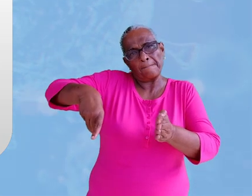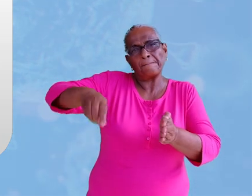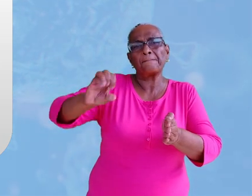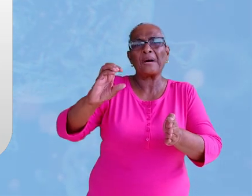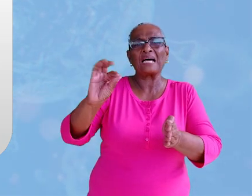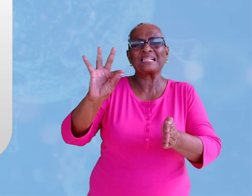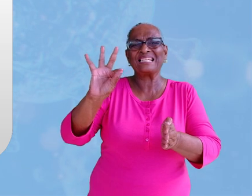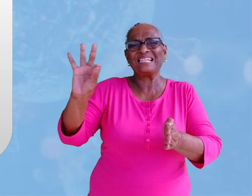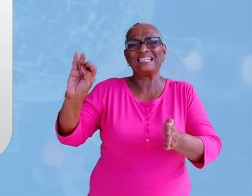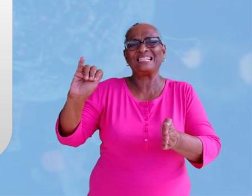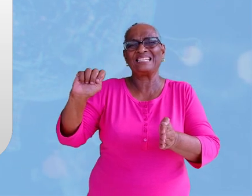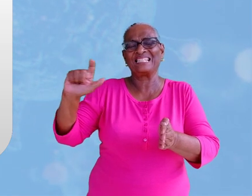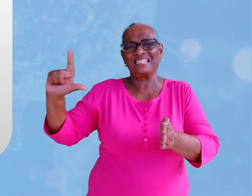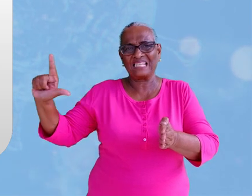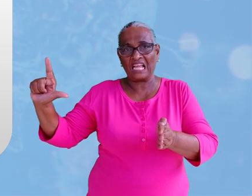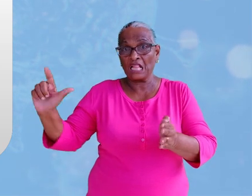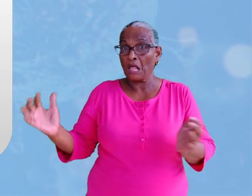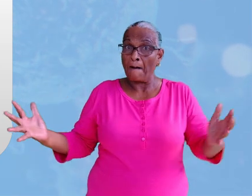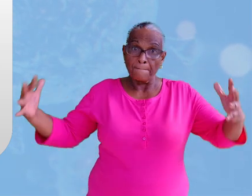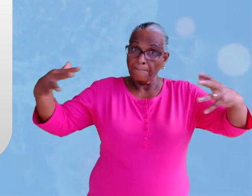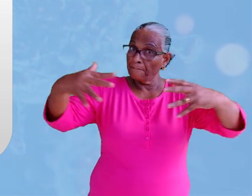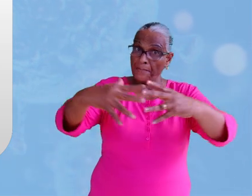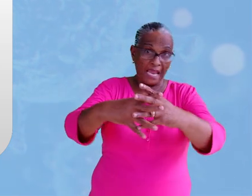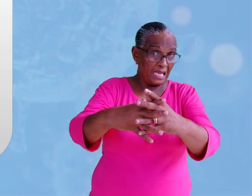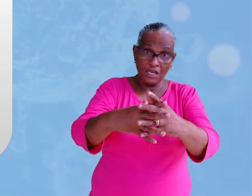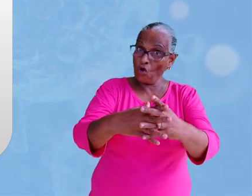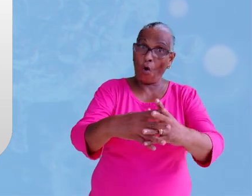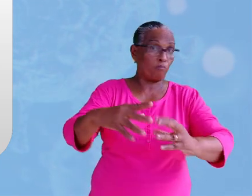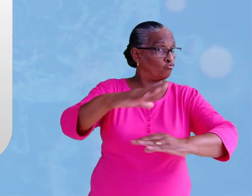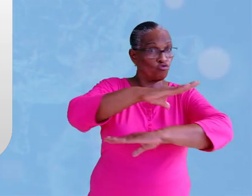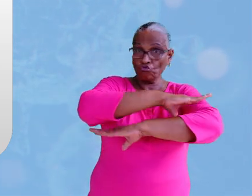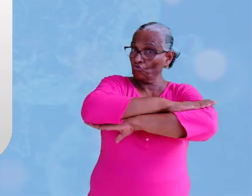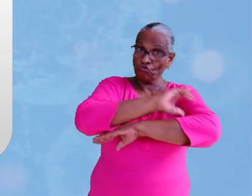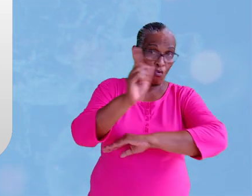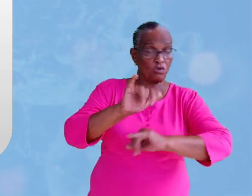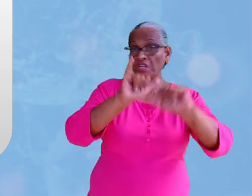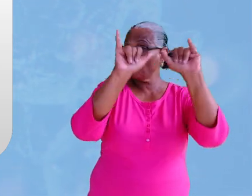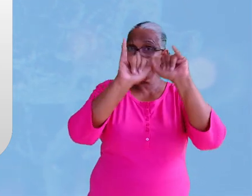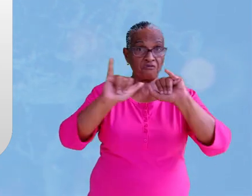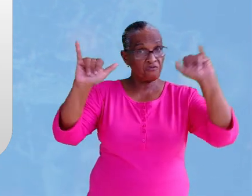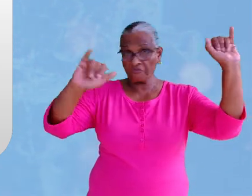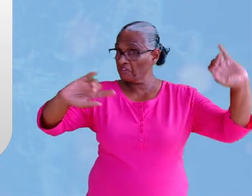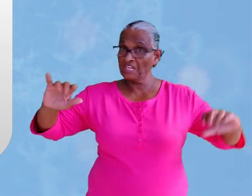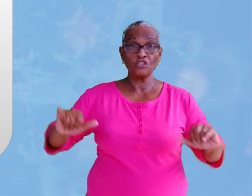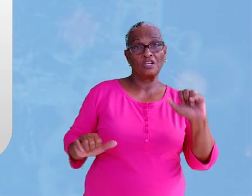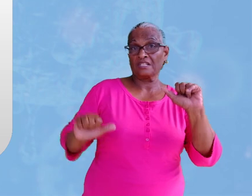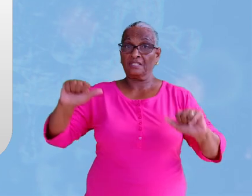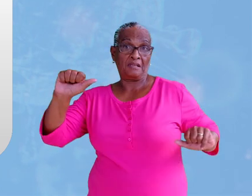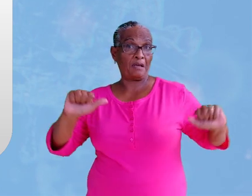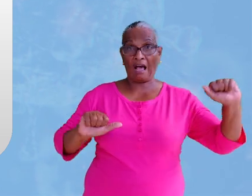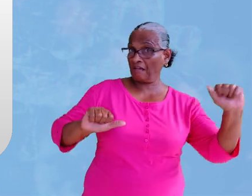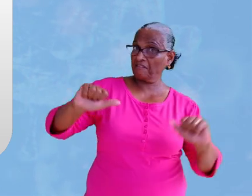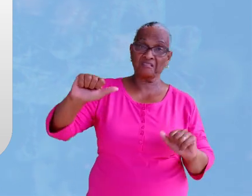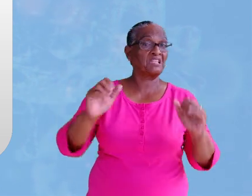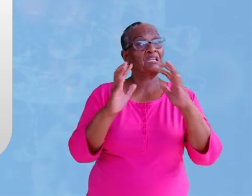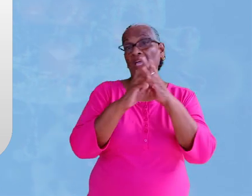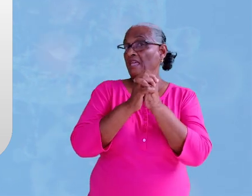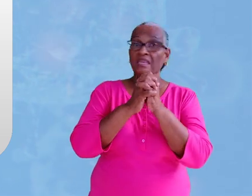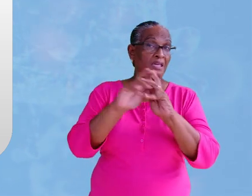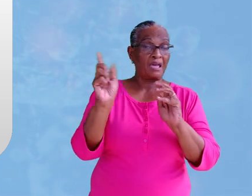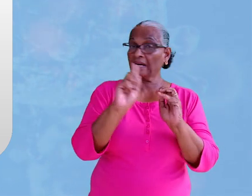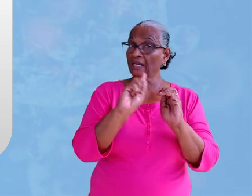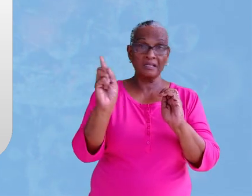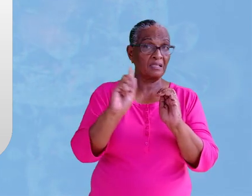geen bijeenkomsten geen school geen feestjes geen shows geen